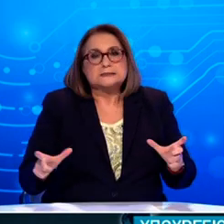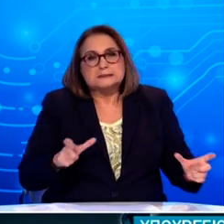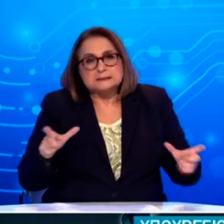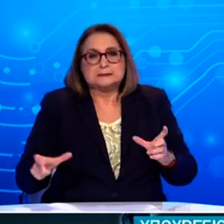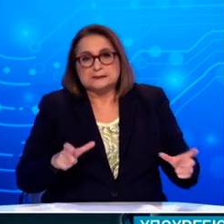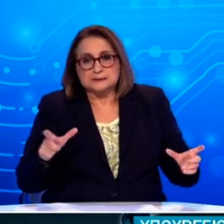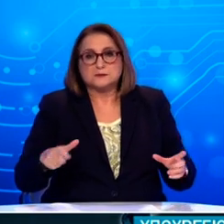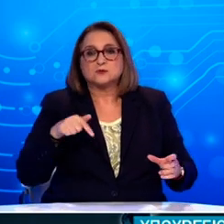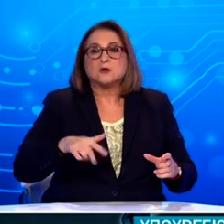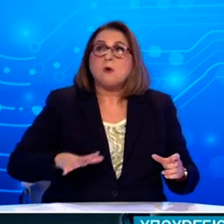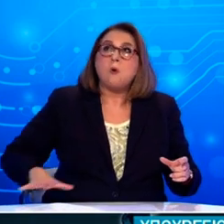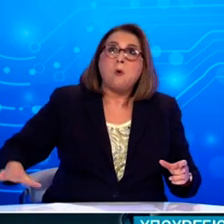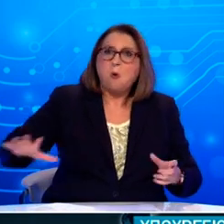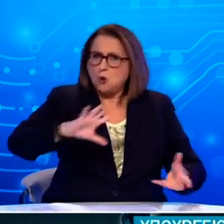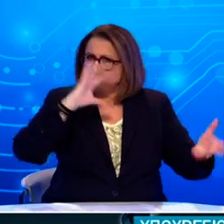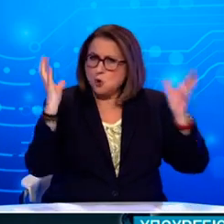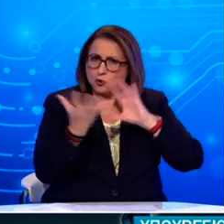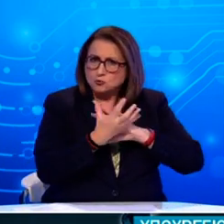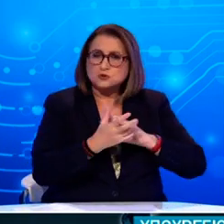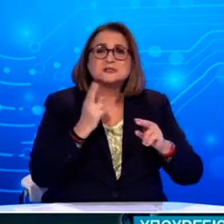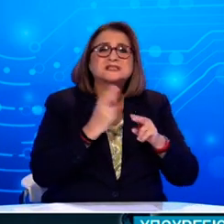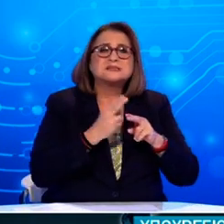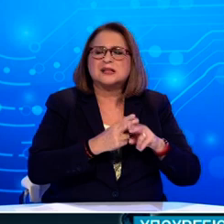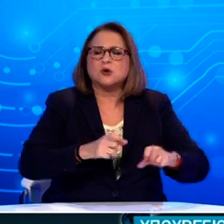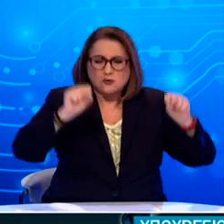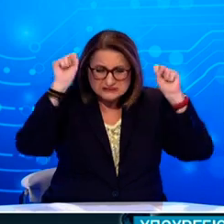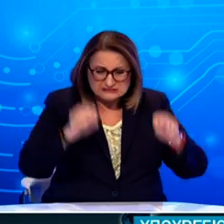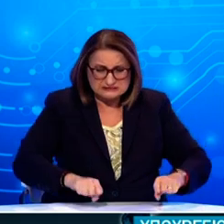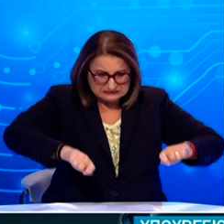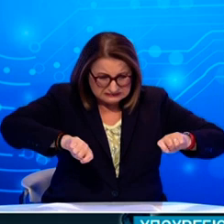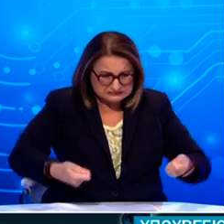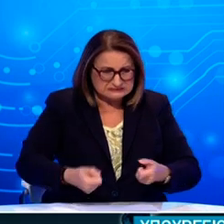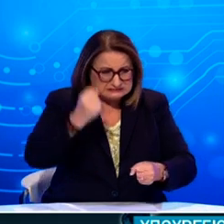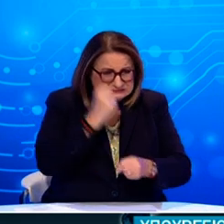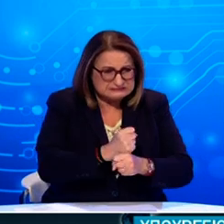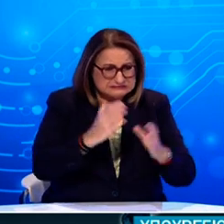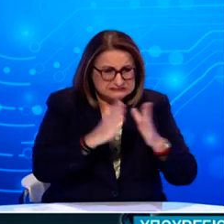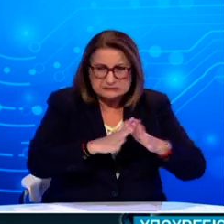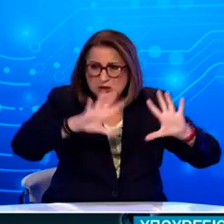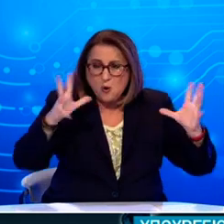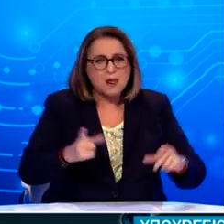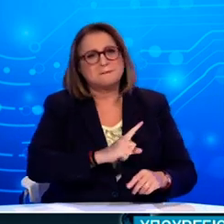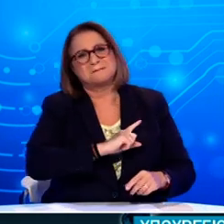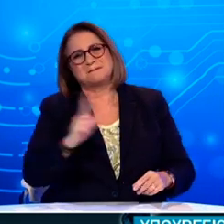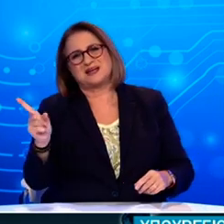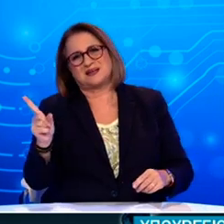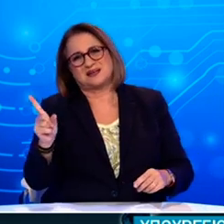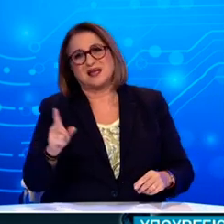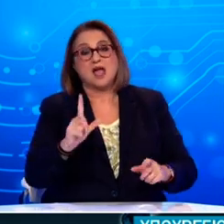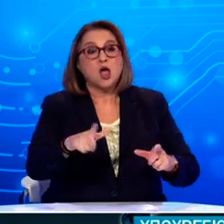τόπος φαίνεται είναι η αποφυγή του lockdown, ενώ το κλείσμα των σχολείων προτείνεται ως το πρώτο τελευταίο μέτρο.